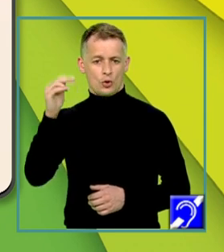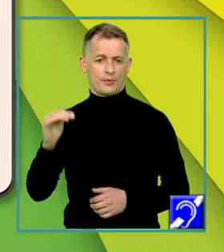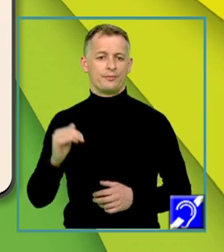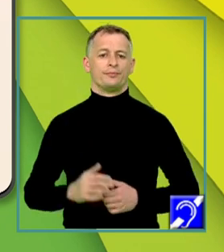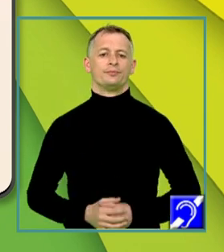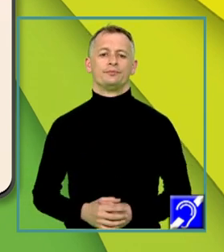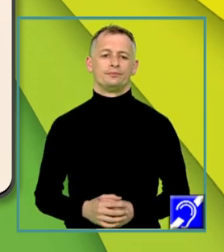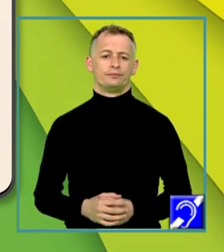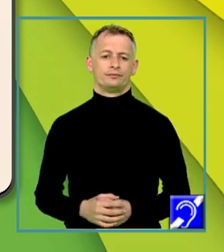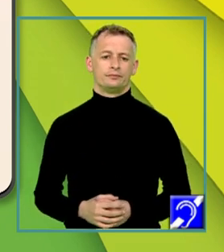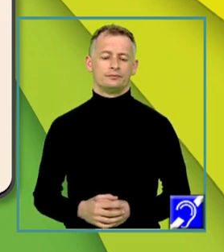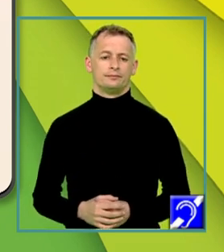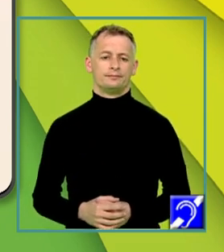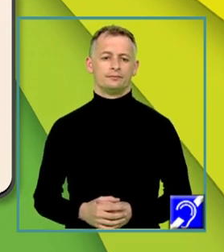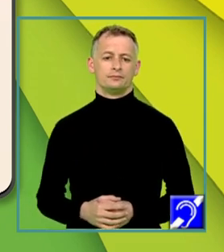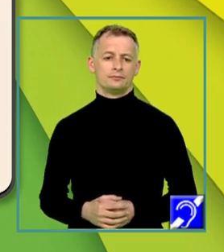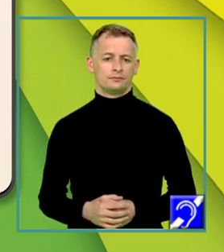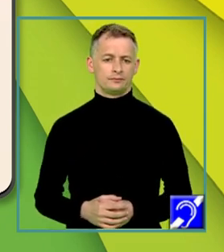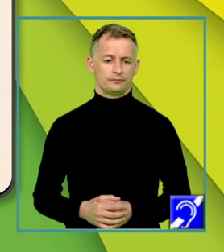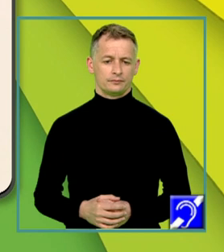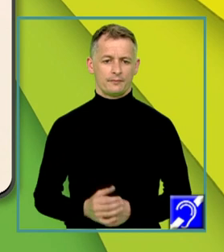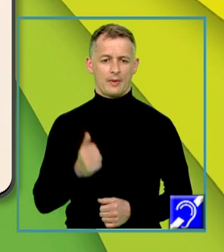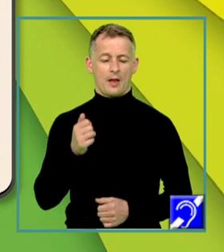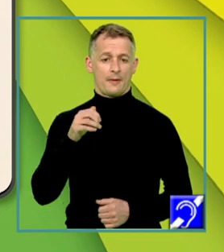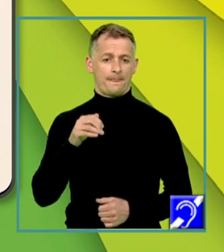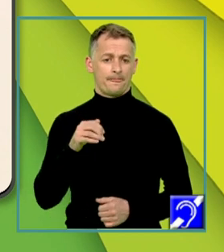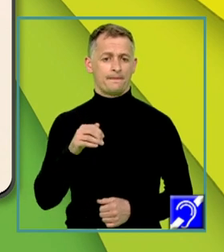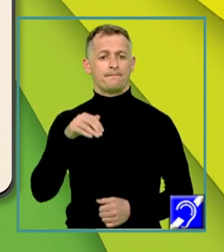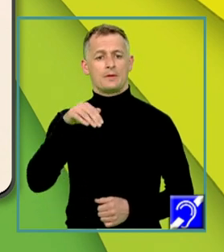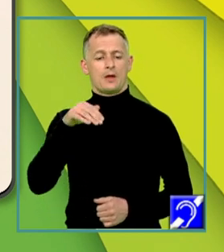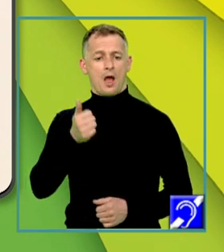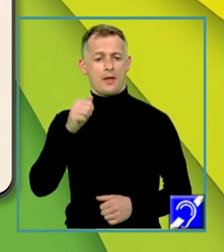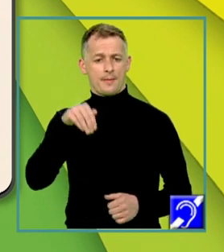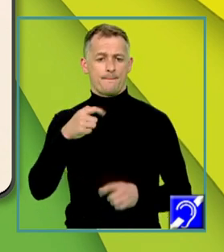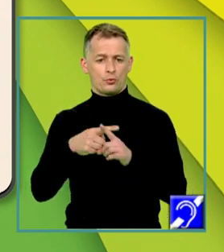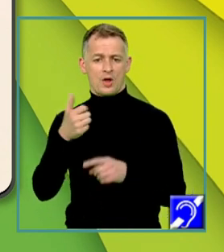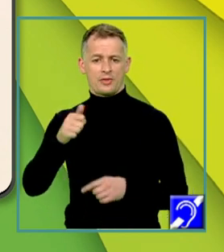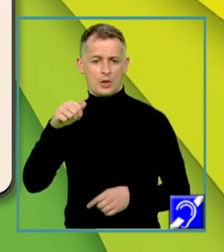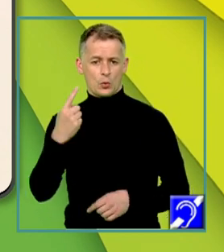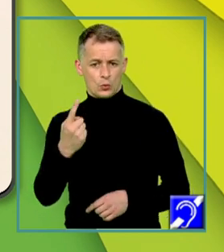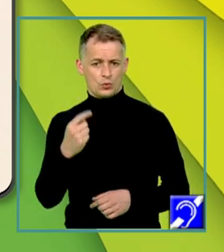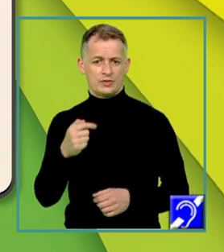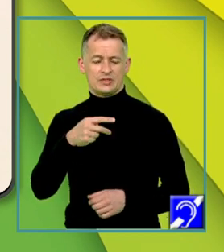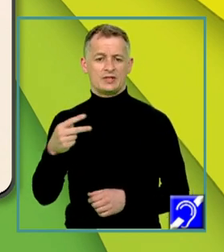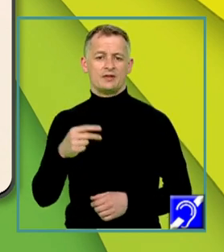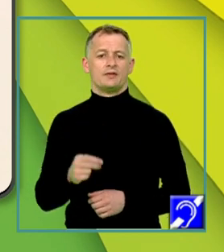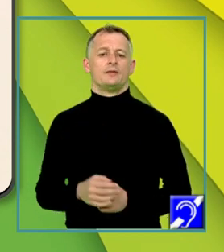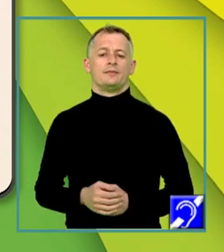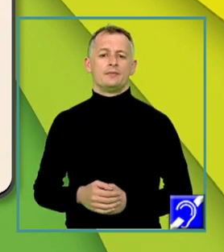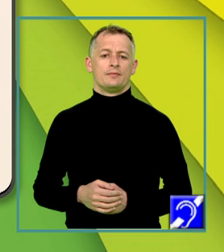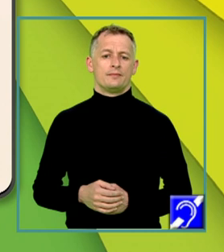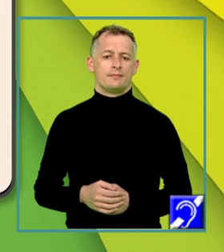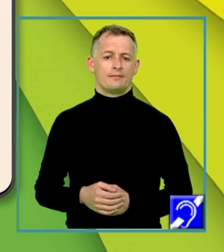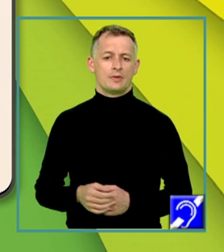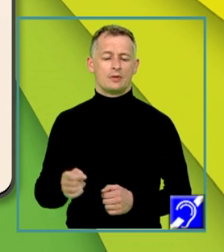Suma matricea A de M plus A de 1 este egal cu matricea pătratică de ordinul 2